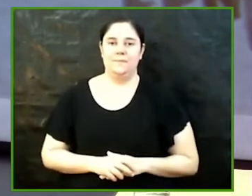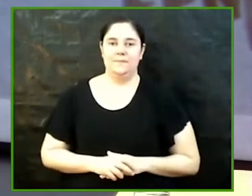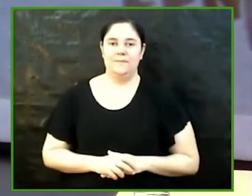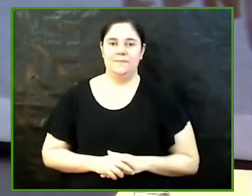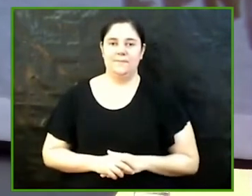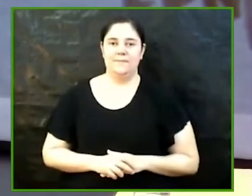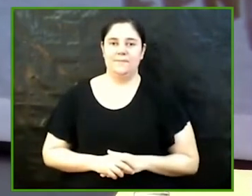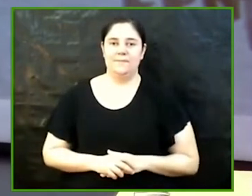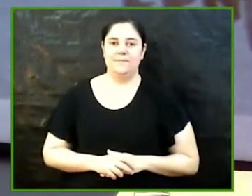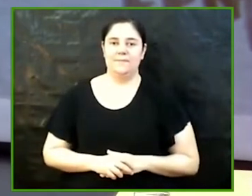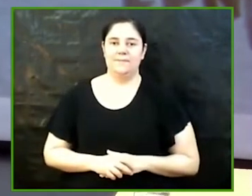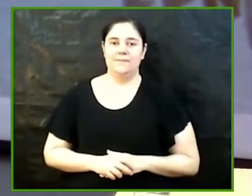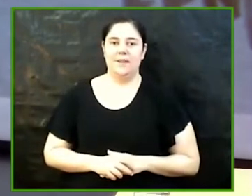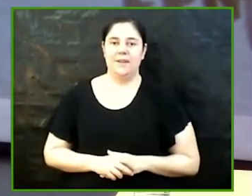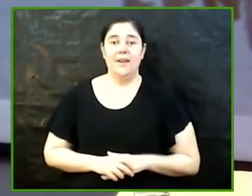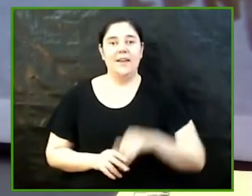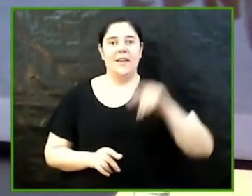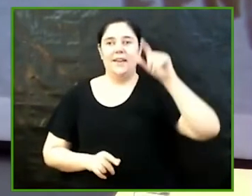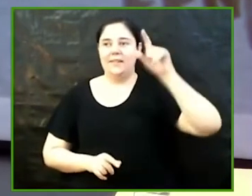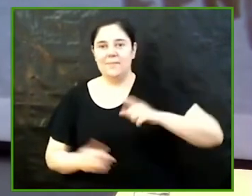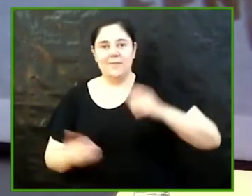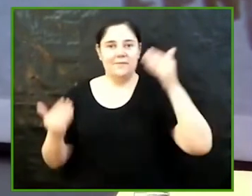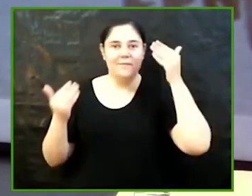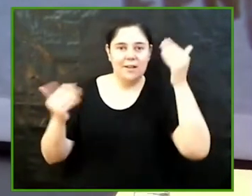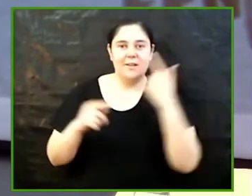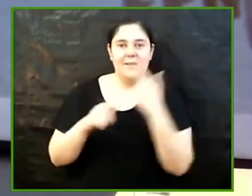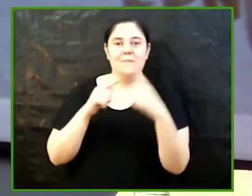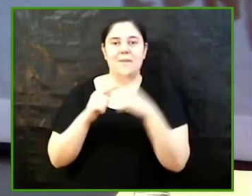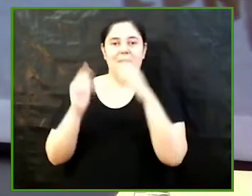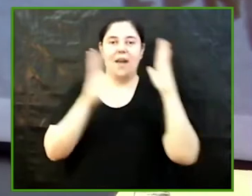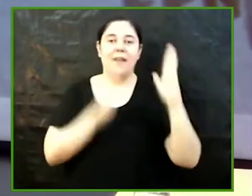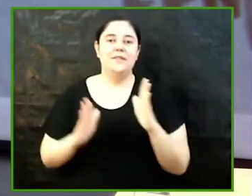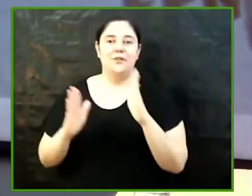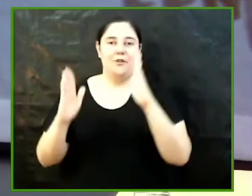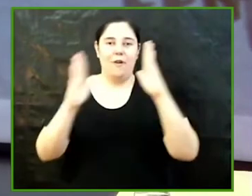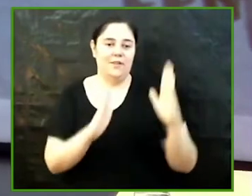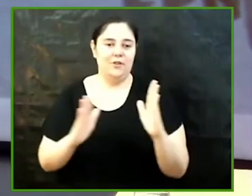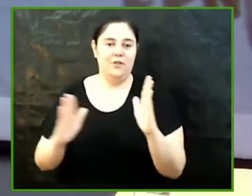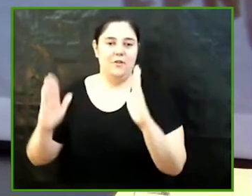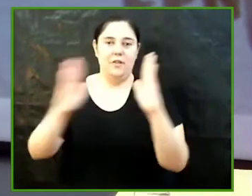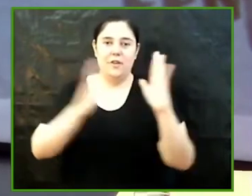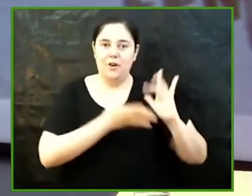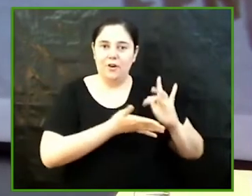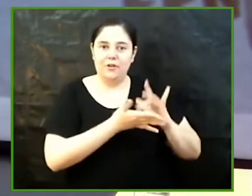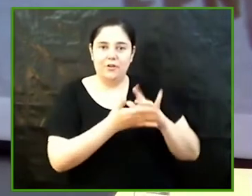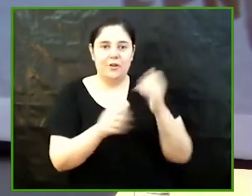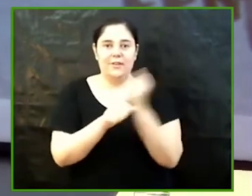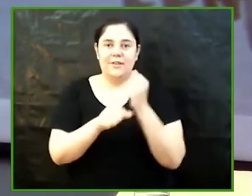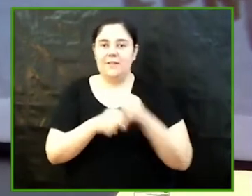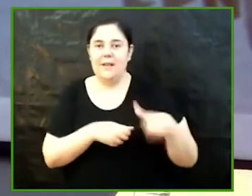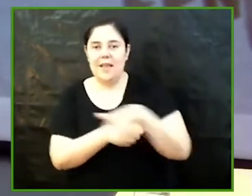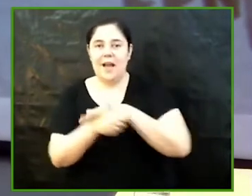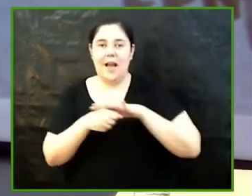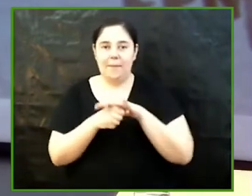per felicitar-nos que cada edició comptem amb més treballs de més àmbits i de més carreres.